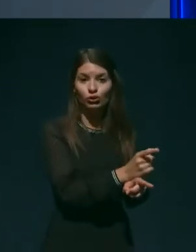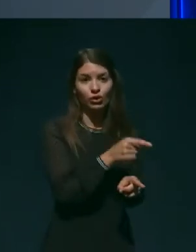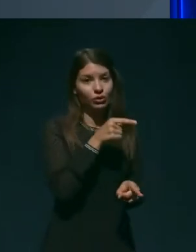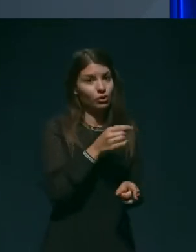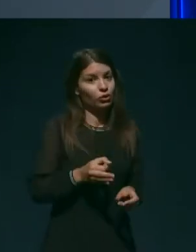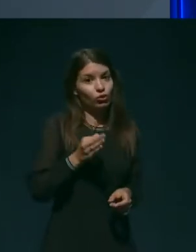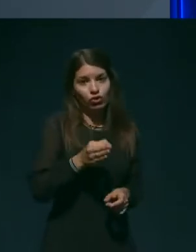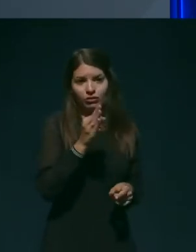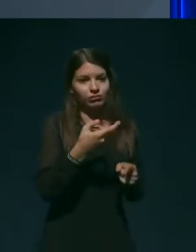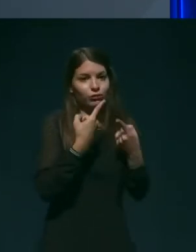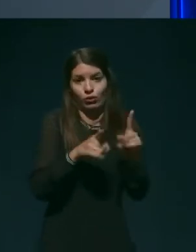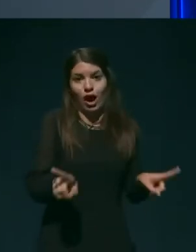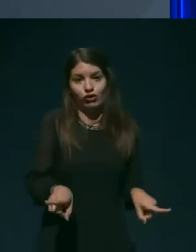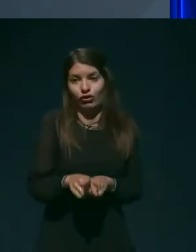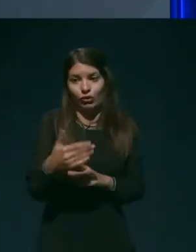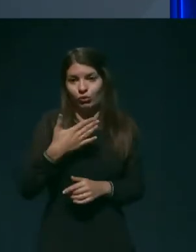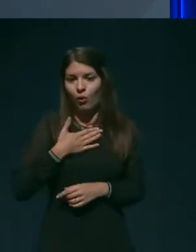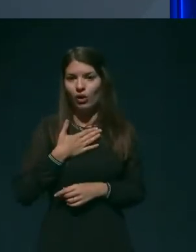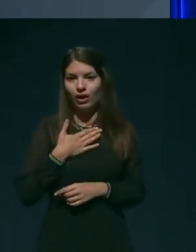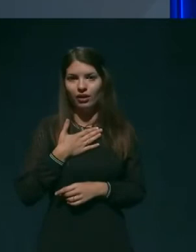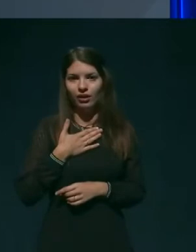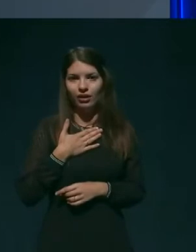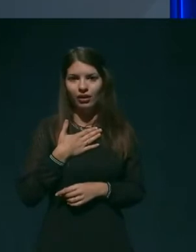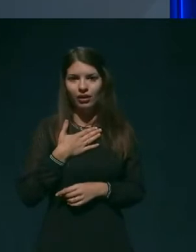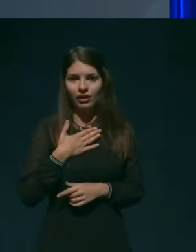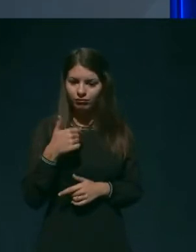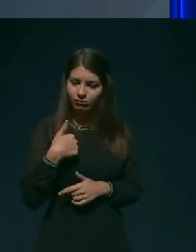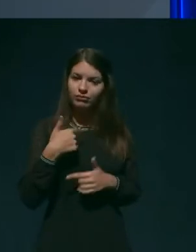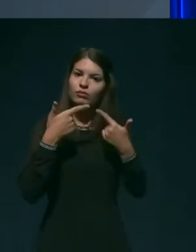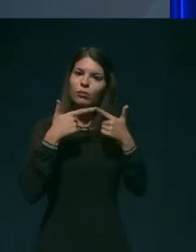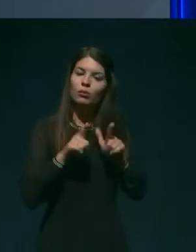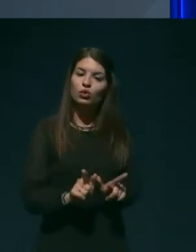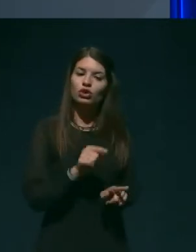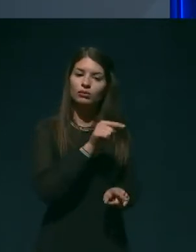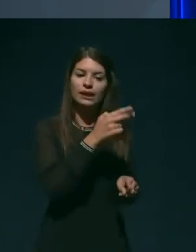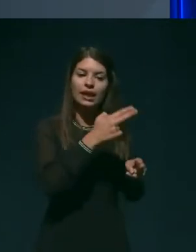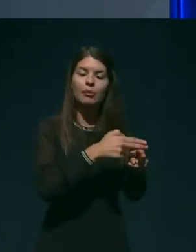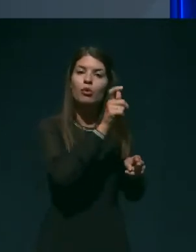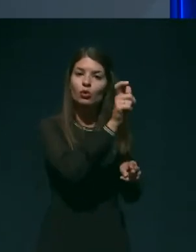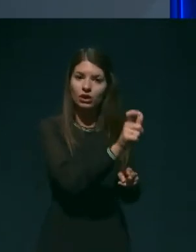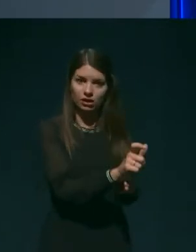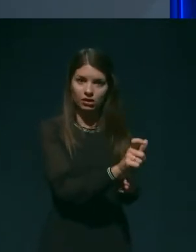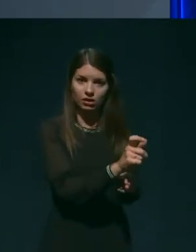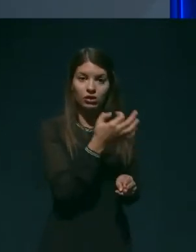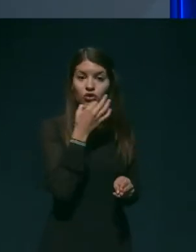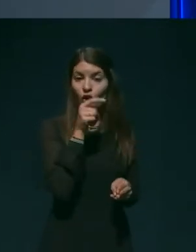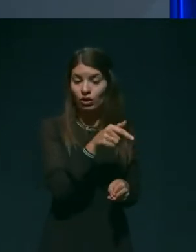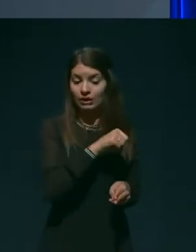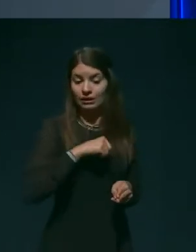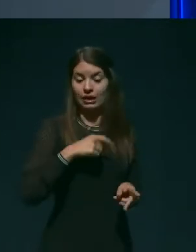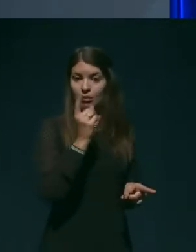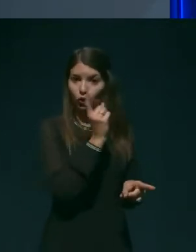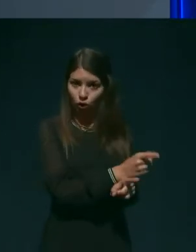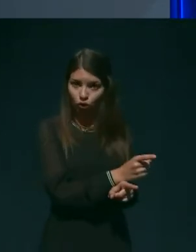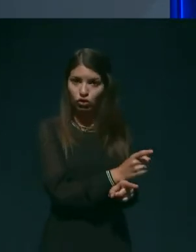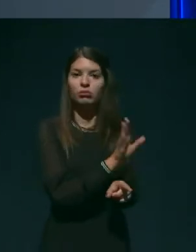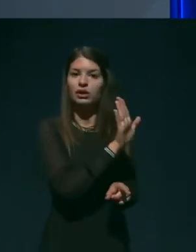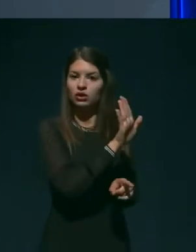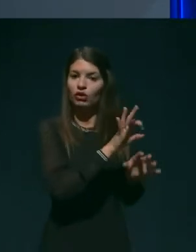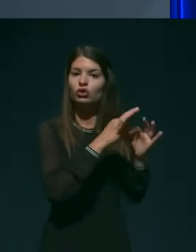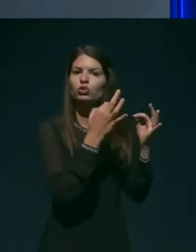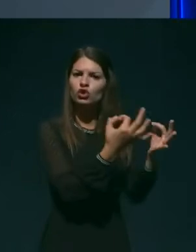drugačne od naših in dopuščan je, da bolnik in če sam tako presodi tudi njegovi bližni,